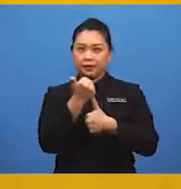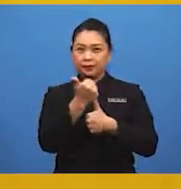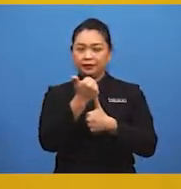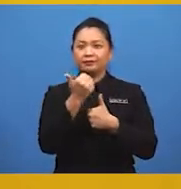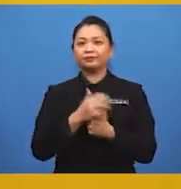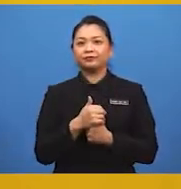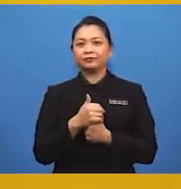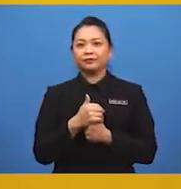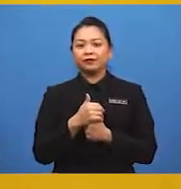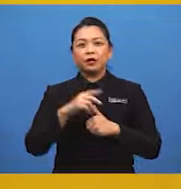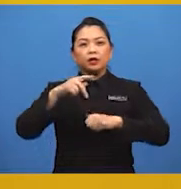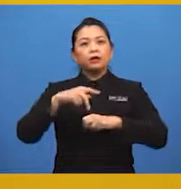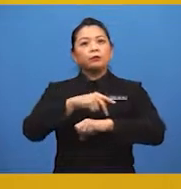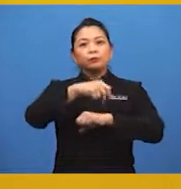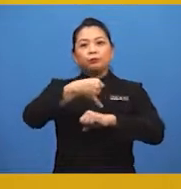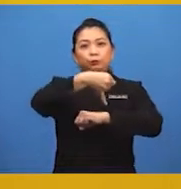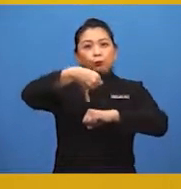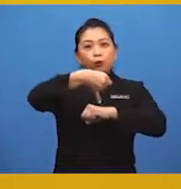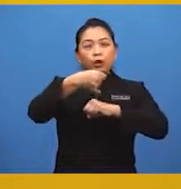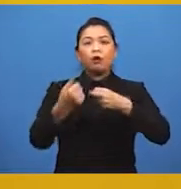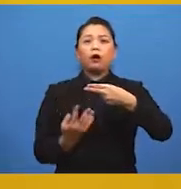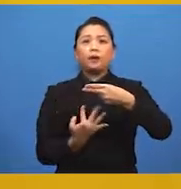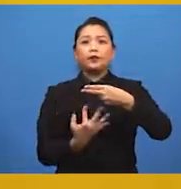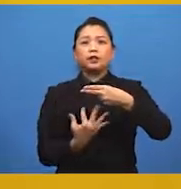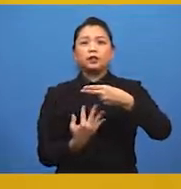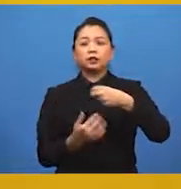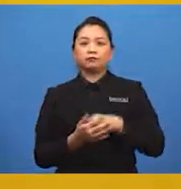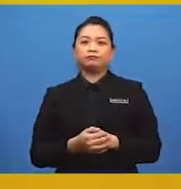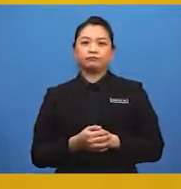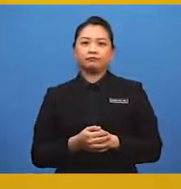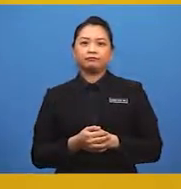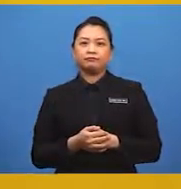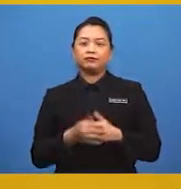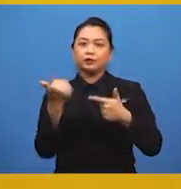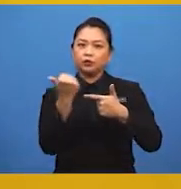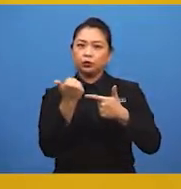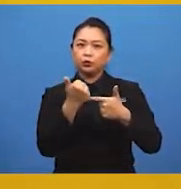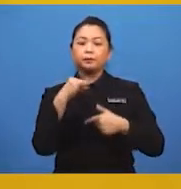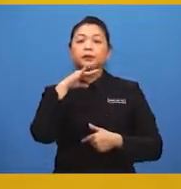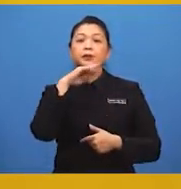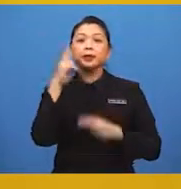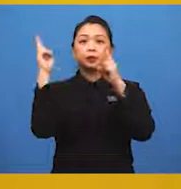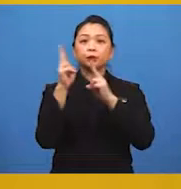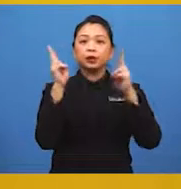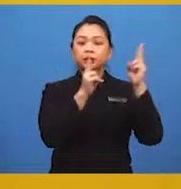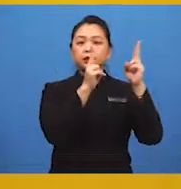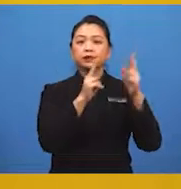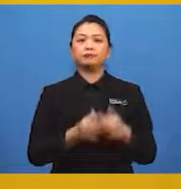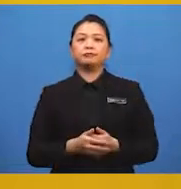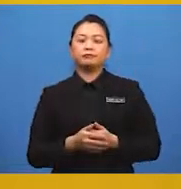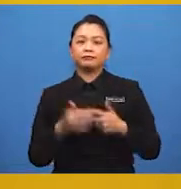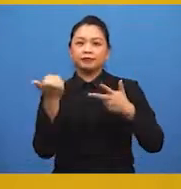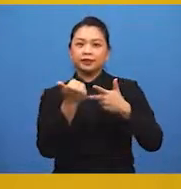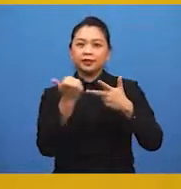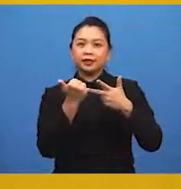pertama, Pulau Haber, yang kedua, yang pencemaran udara, yang ketiga,